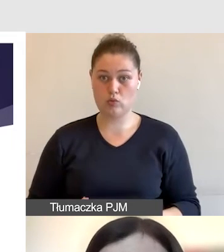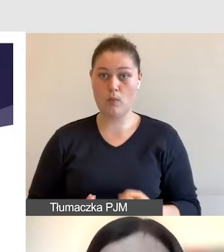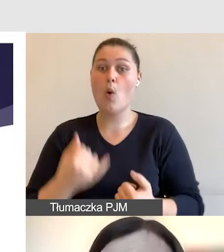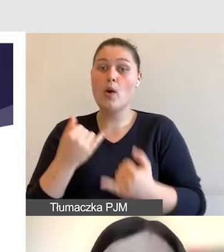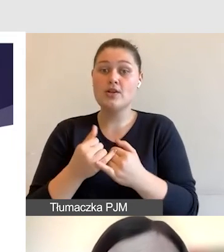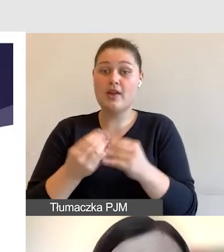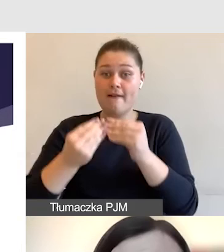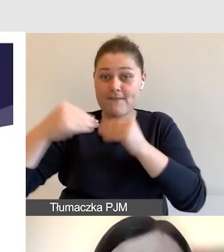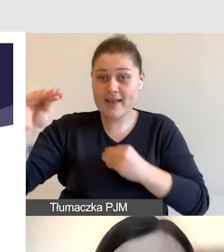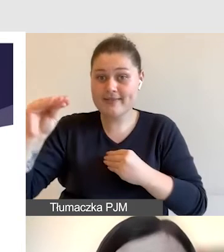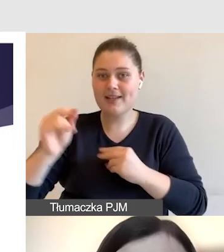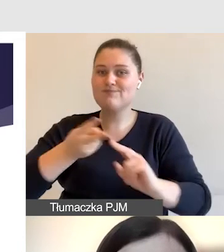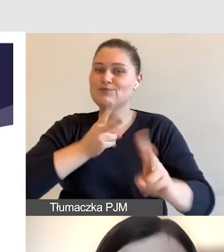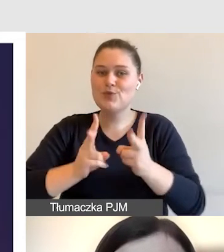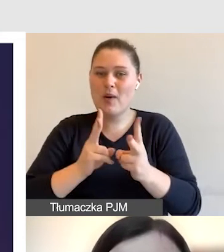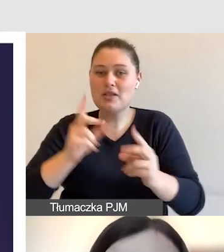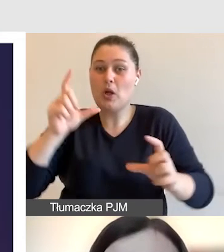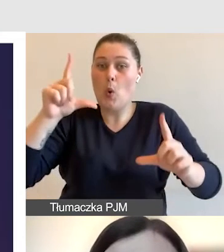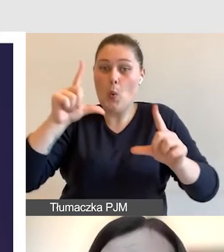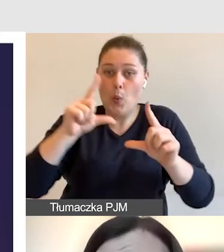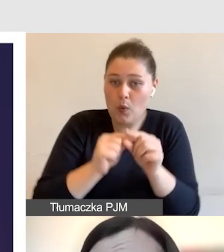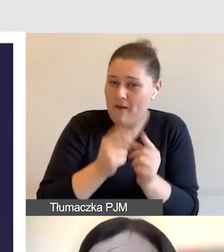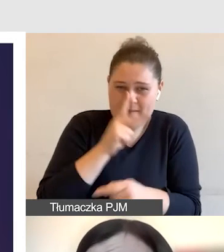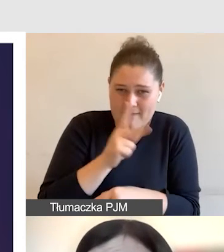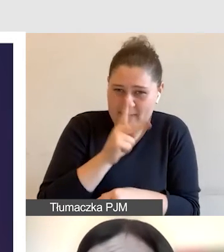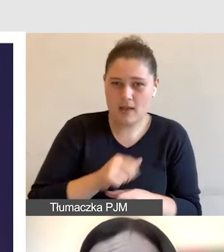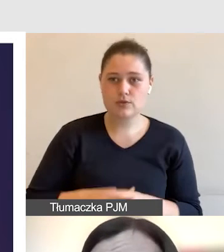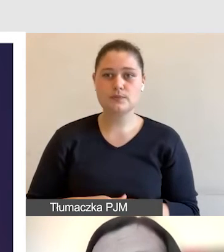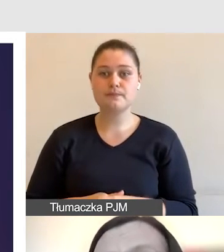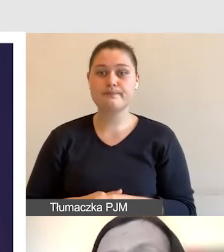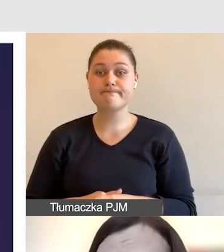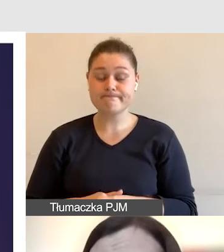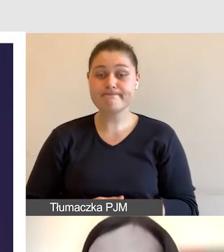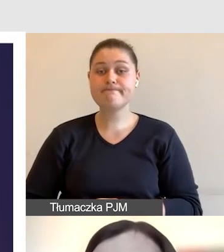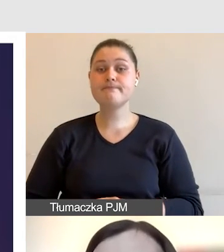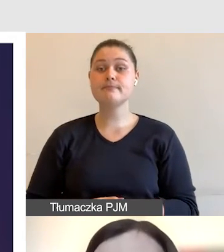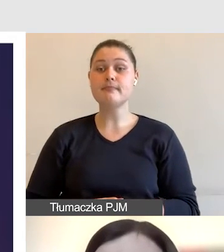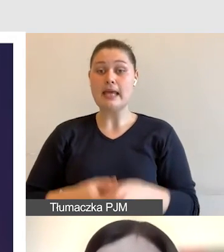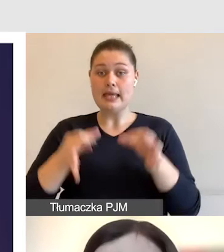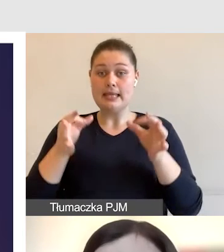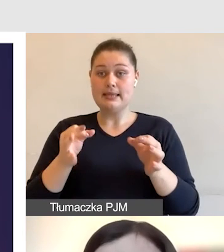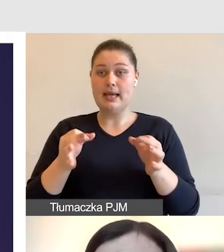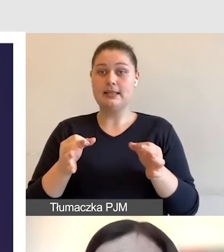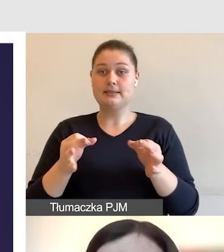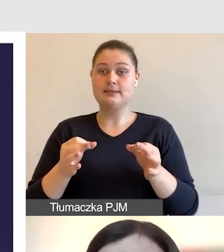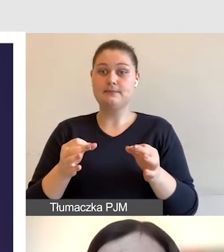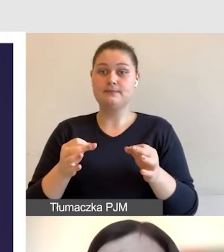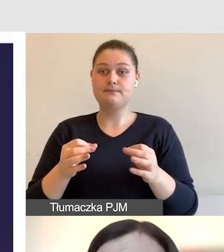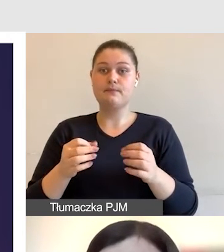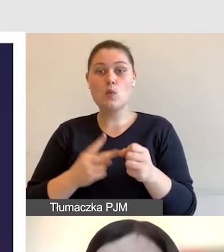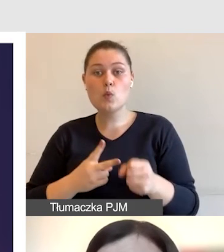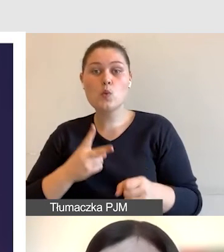jest za mała. No i teraz kilka słów o stricte dostępności i